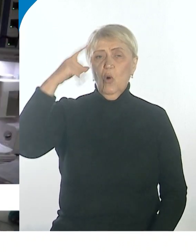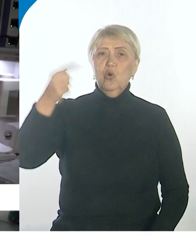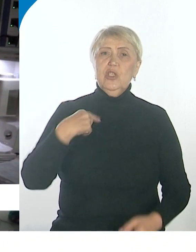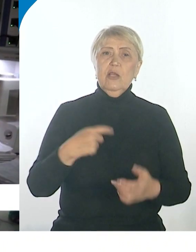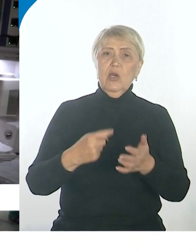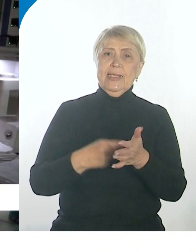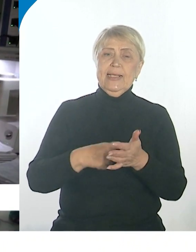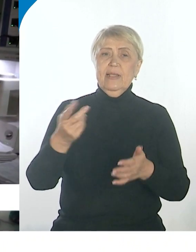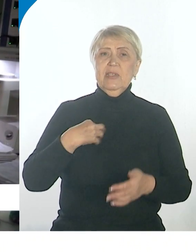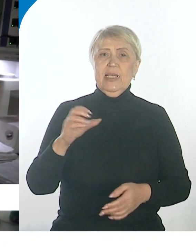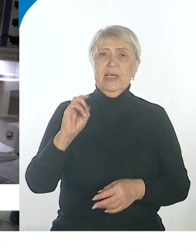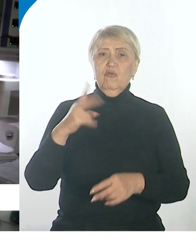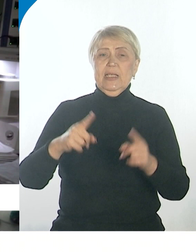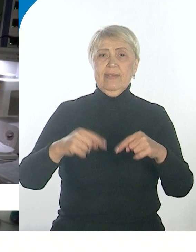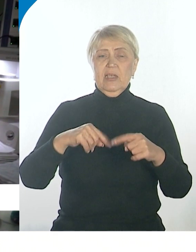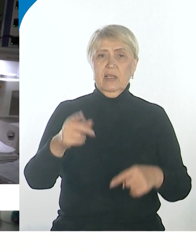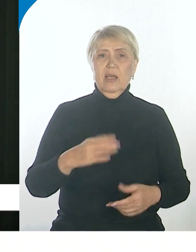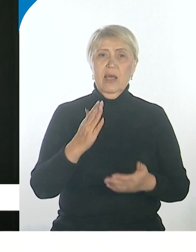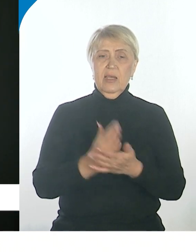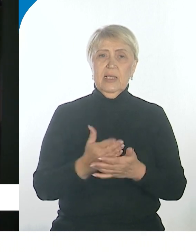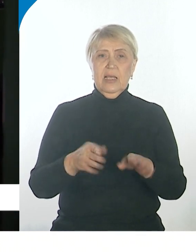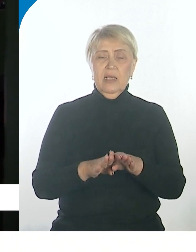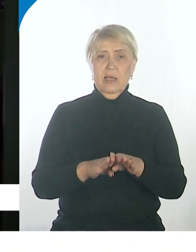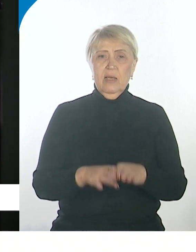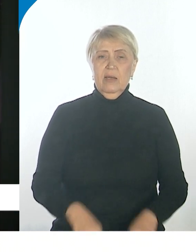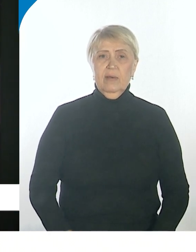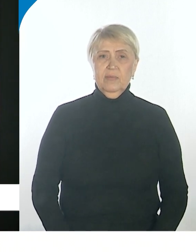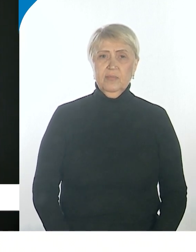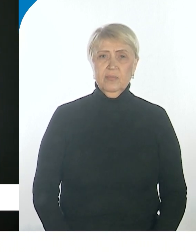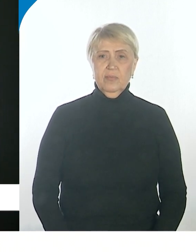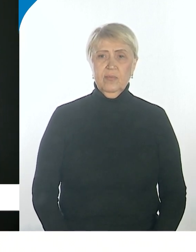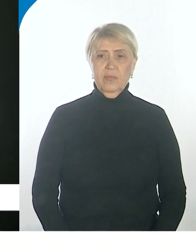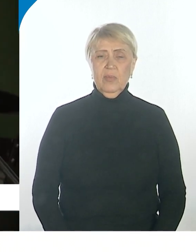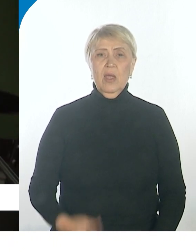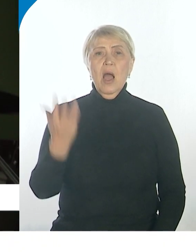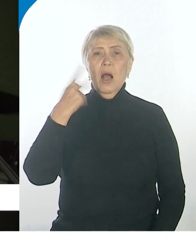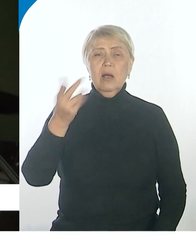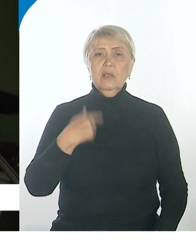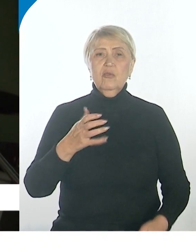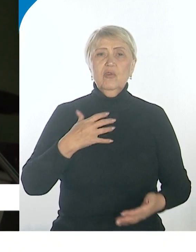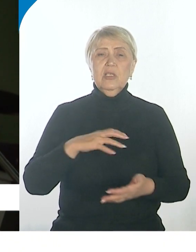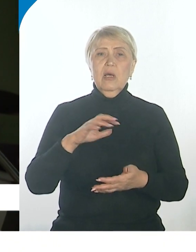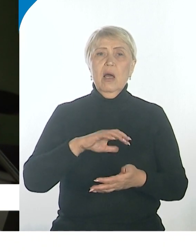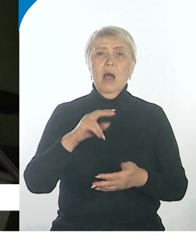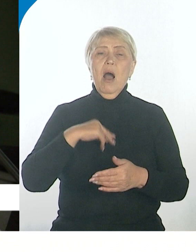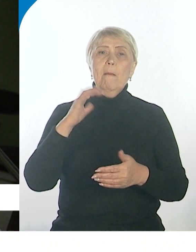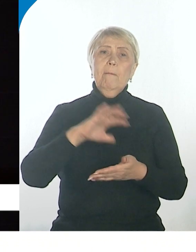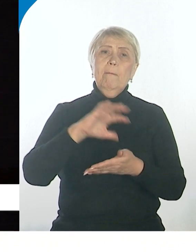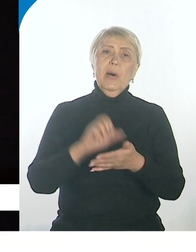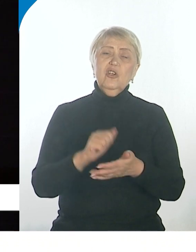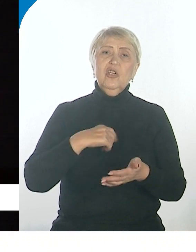эксклюзивные вещи. Допустим, ортопедическая онкология, когда поражается опорно-двигательный аппарат,